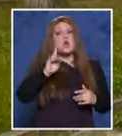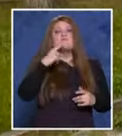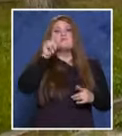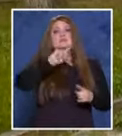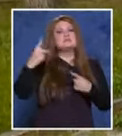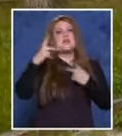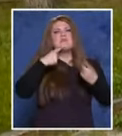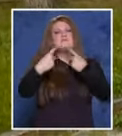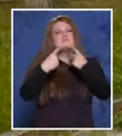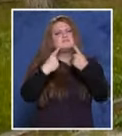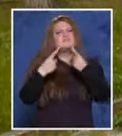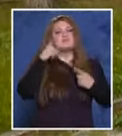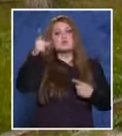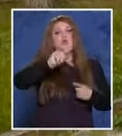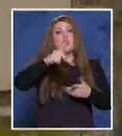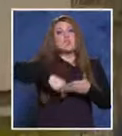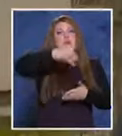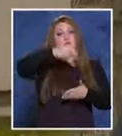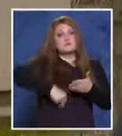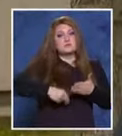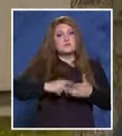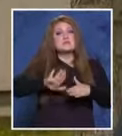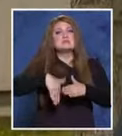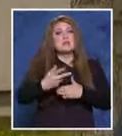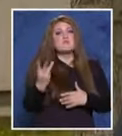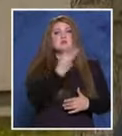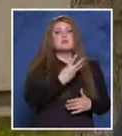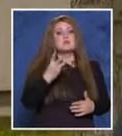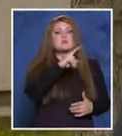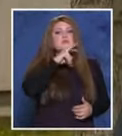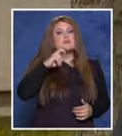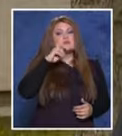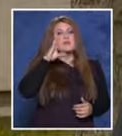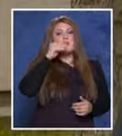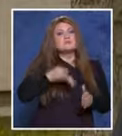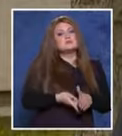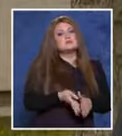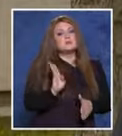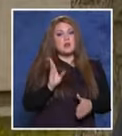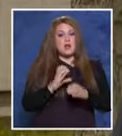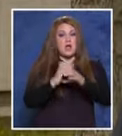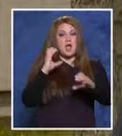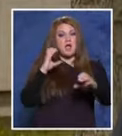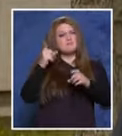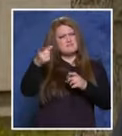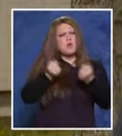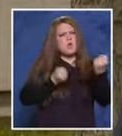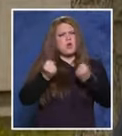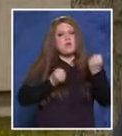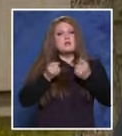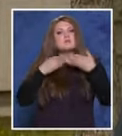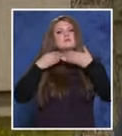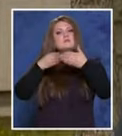същата. Йорданов не подписал протокола. След това, тримата полицаи твърдят, че са си тръгнали с автомобила в посока сел